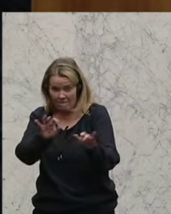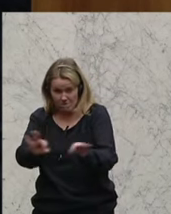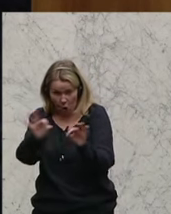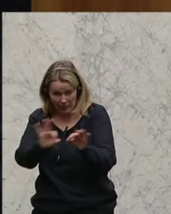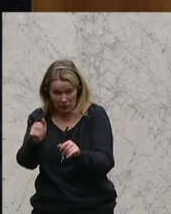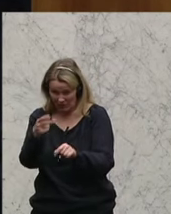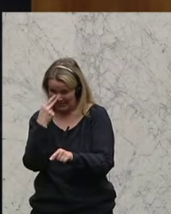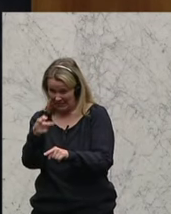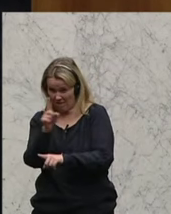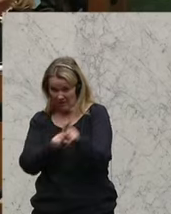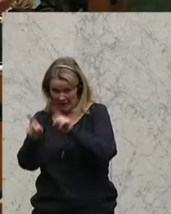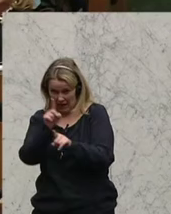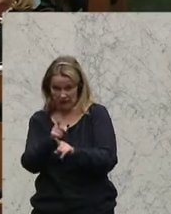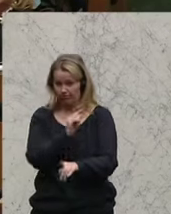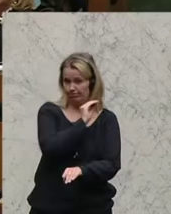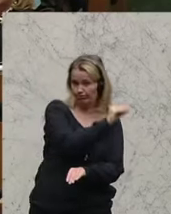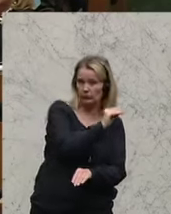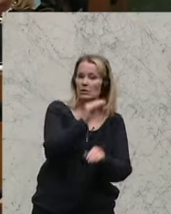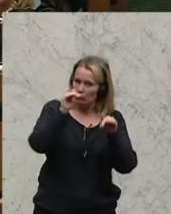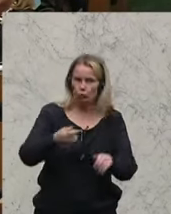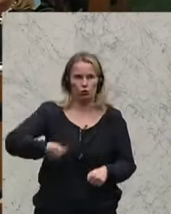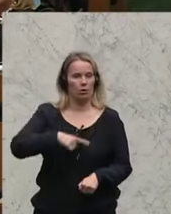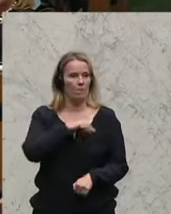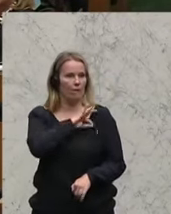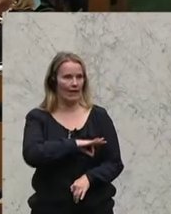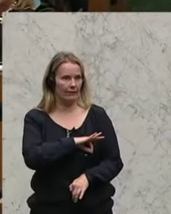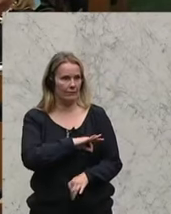werden oder gesetzt werden. Das ist ein, was wir uns verpflichtet fühlen.